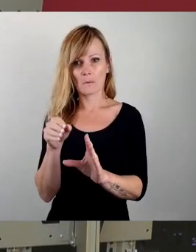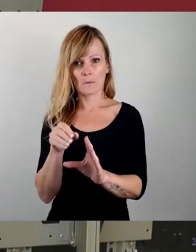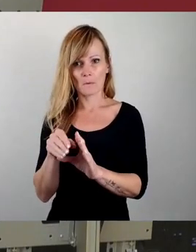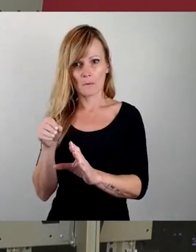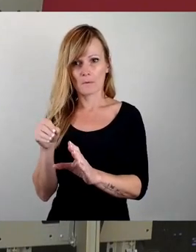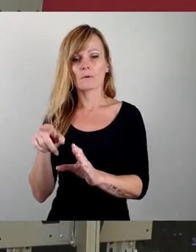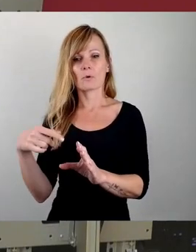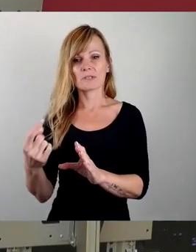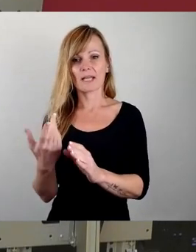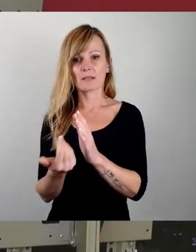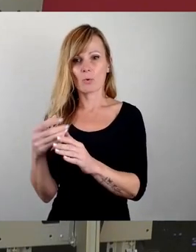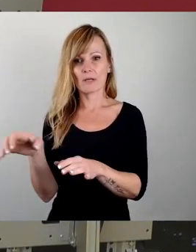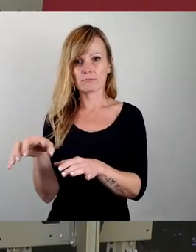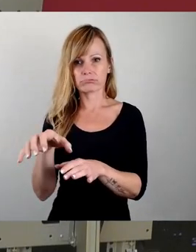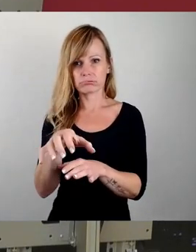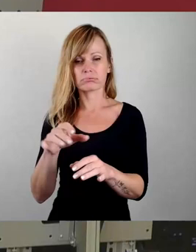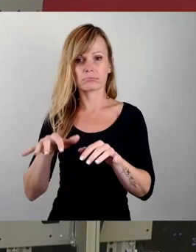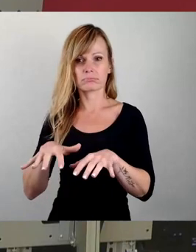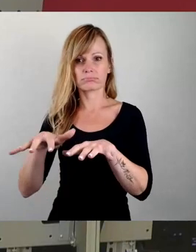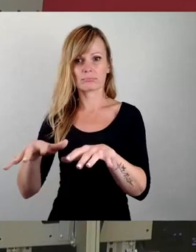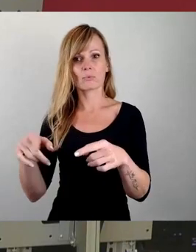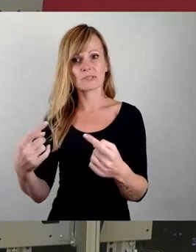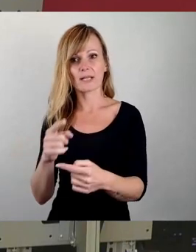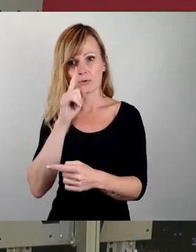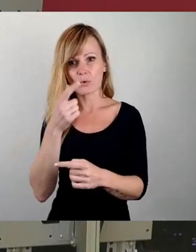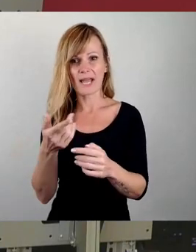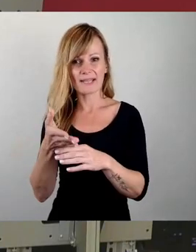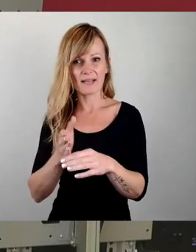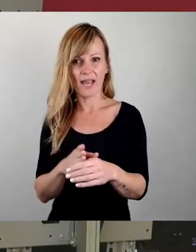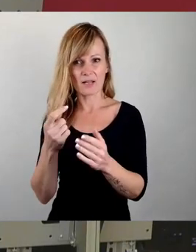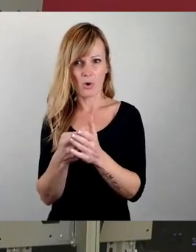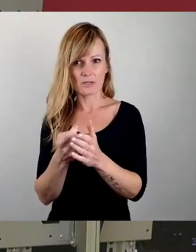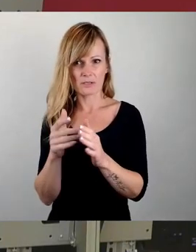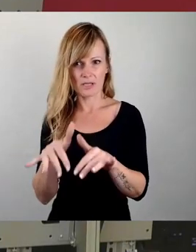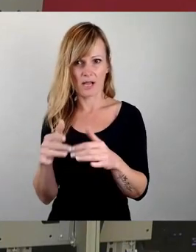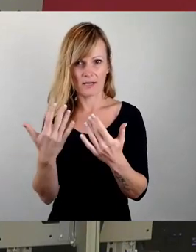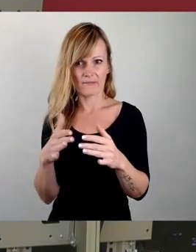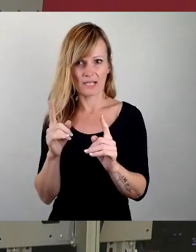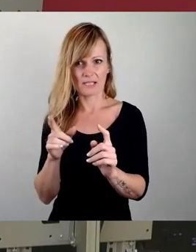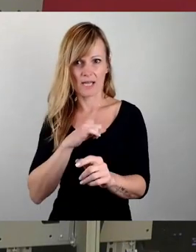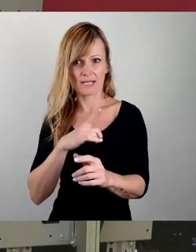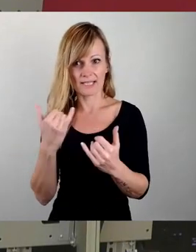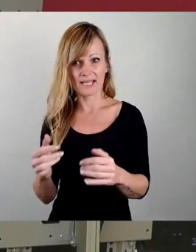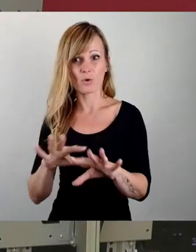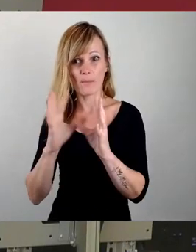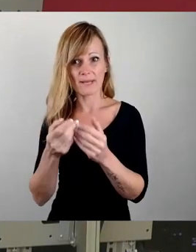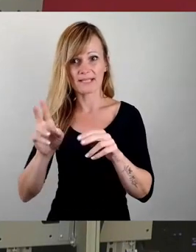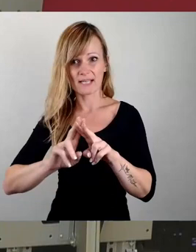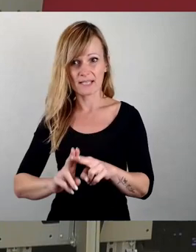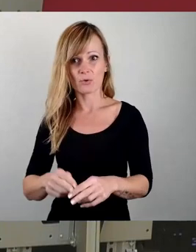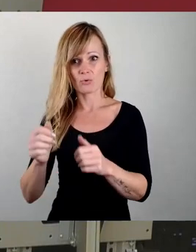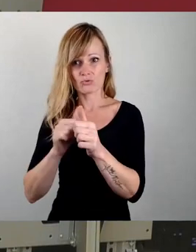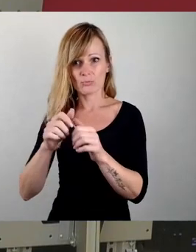ausbringen können und hätte nur einen Bruchteil der Kosten gehabt, die man jetzt mit der kompletten Sanierung dieser Sportstätten hatte,